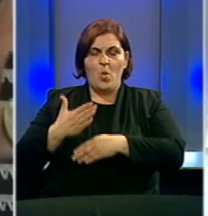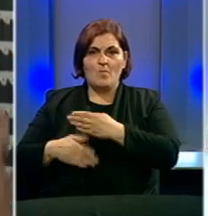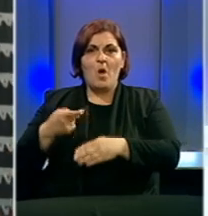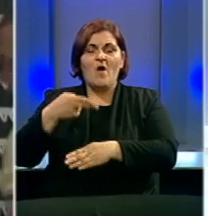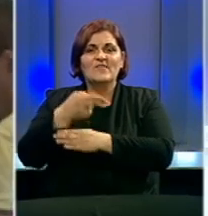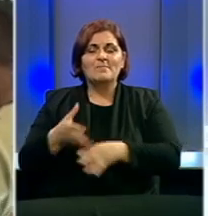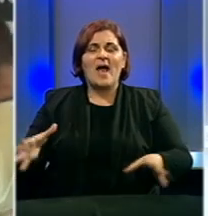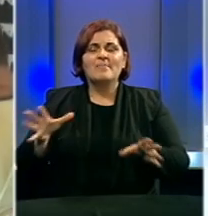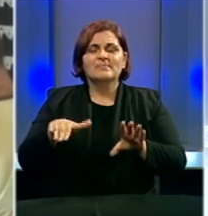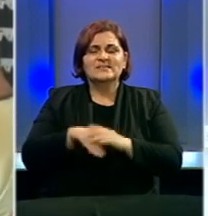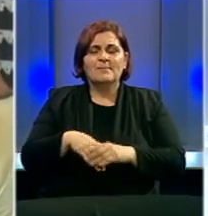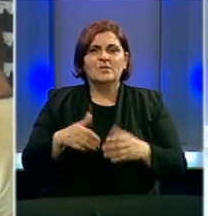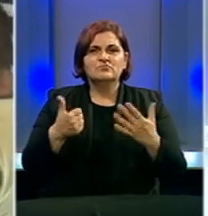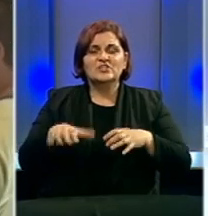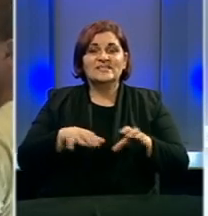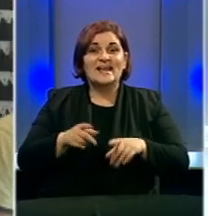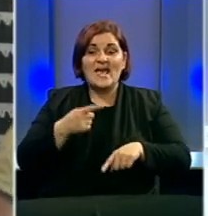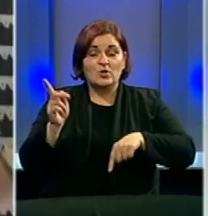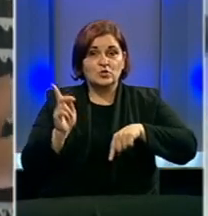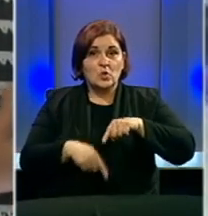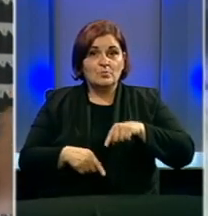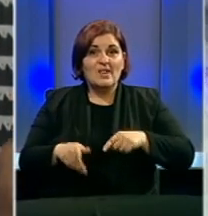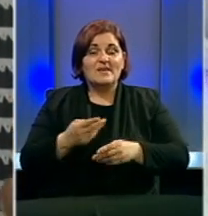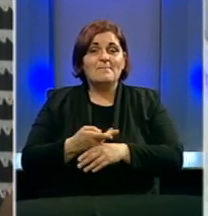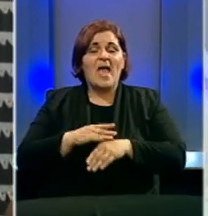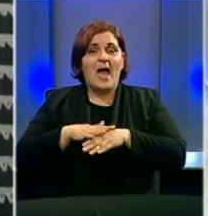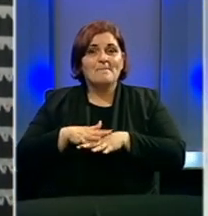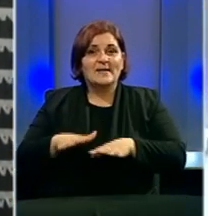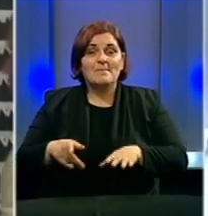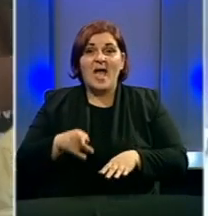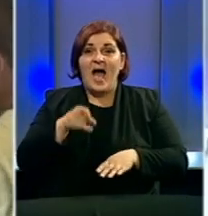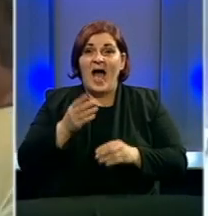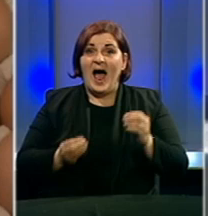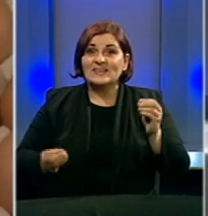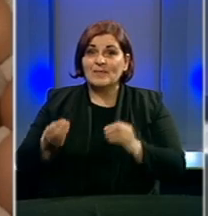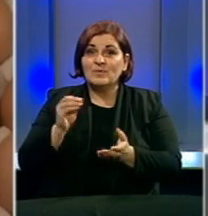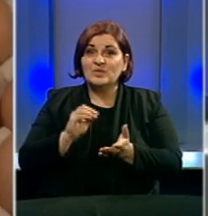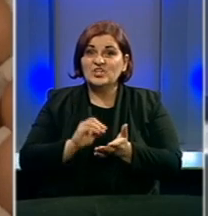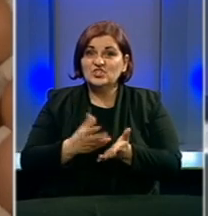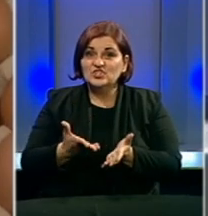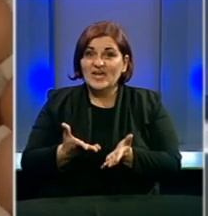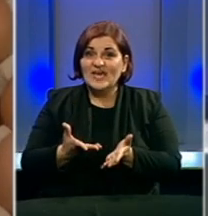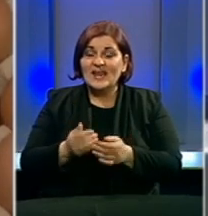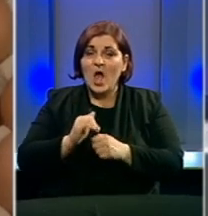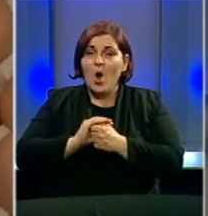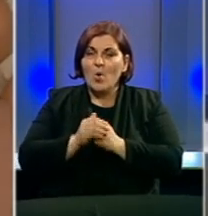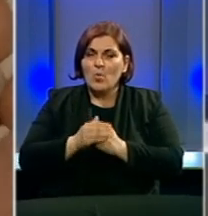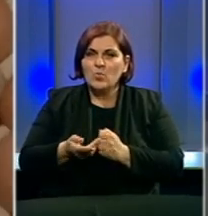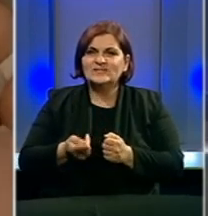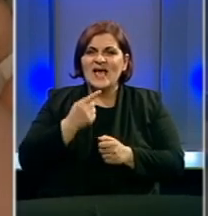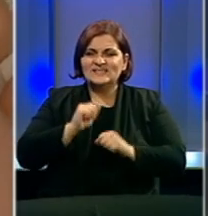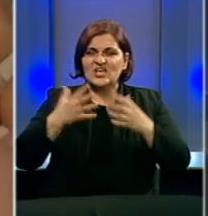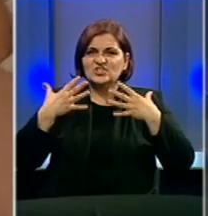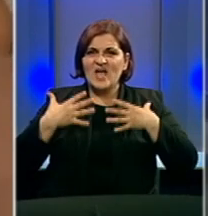Ova firma zapošljava šest radnika koji nisu odpušteni za vrijeme pandemije, ali s obzirom na to da je povećana cijena soje i kukuruza, a ujedno i zaštitne